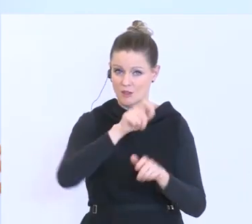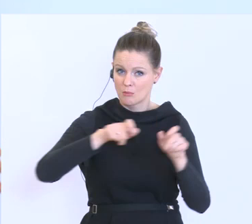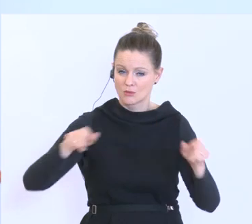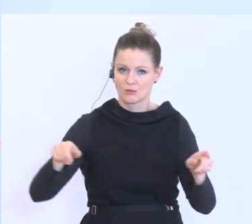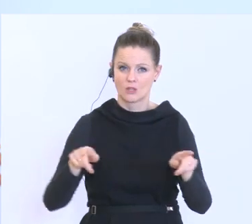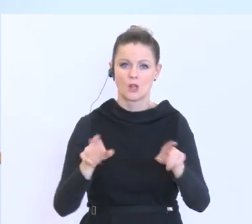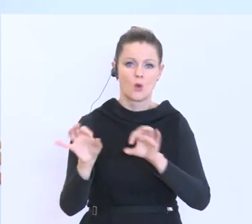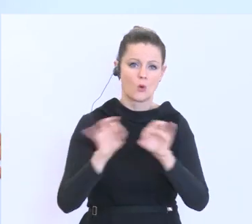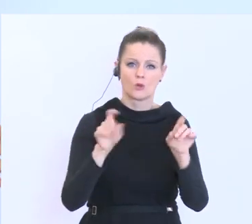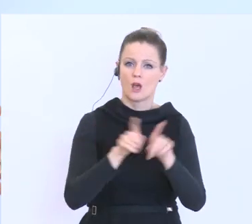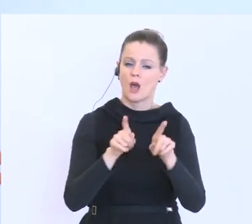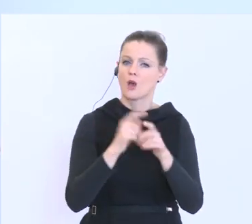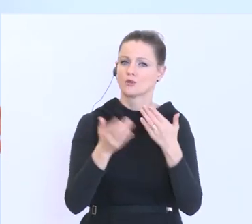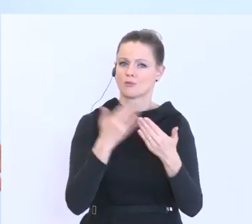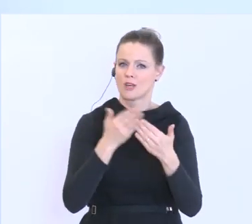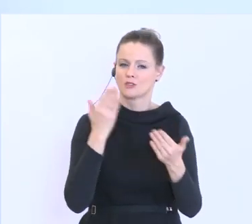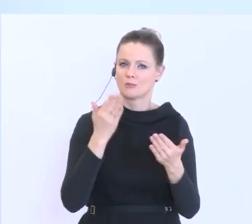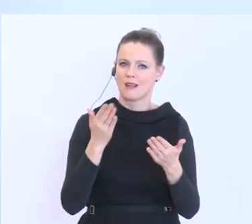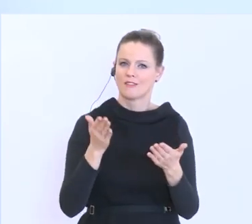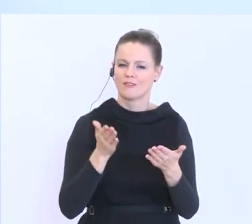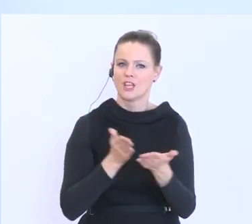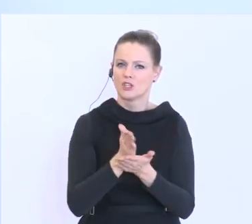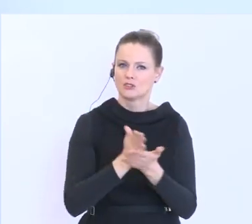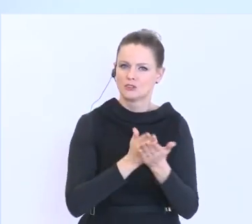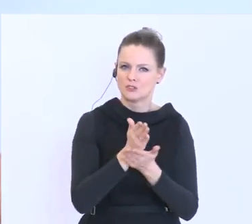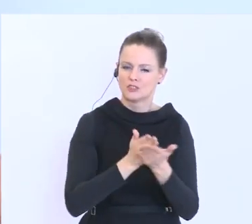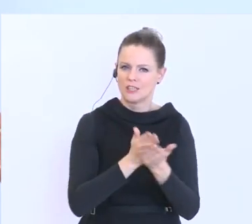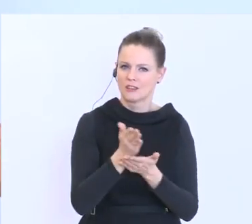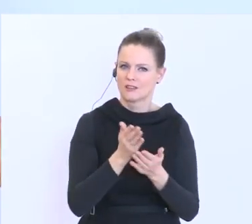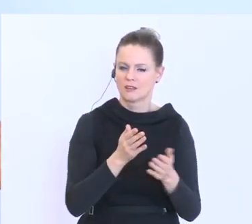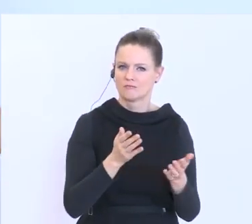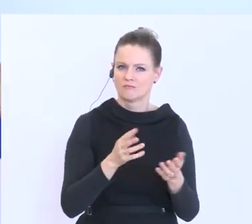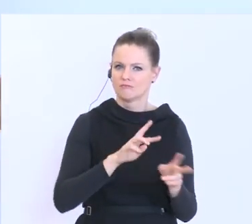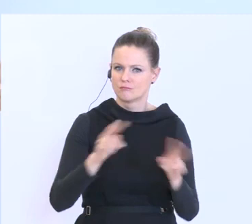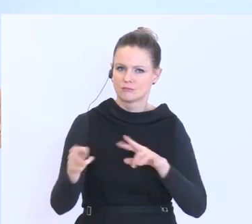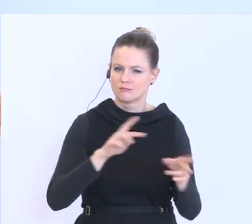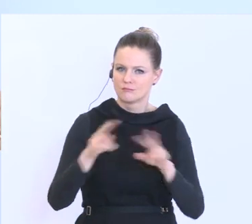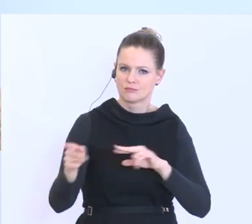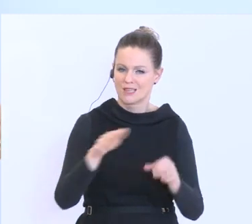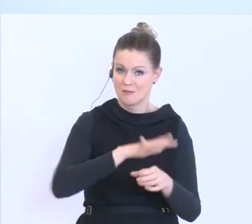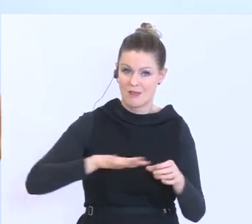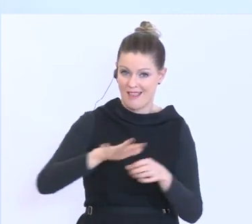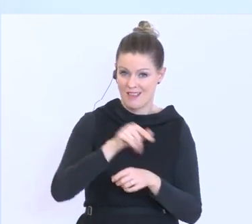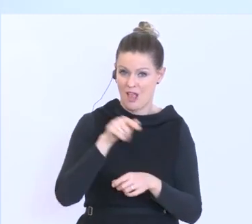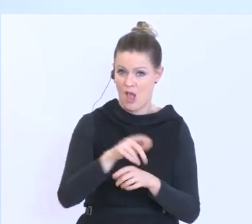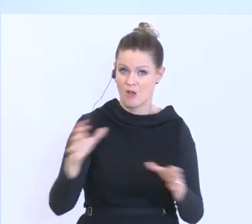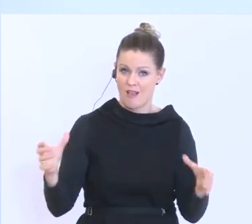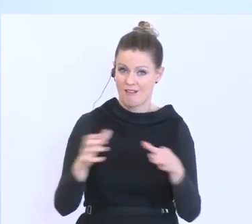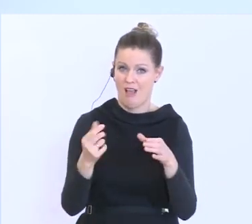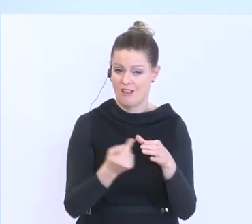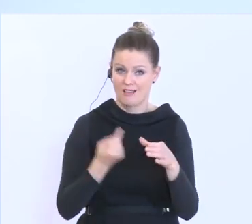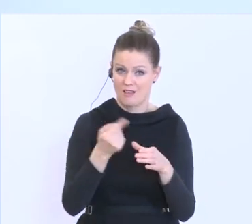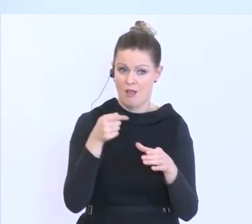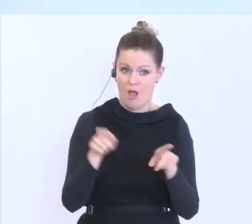oder oft auch Schichtbereiche werden unter Quarantäne gestellt. Also das sind alles Arbeitskräfte, die entsprechend in der